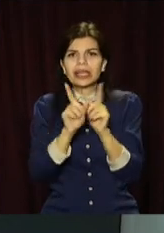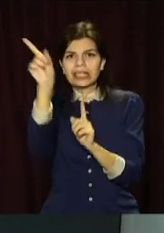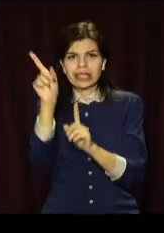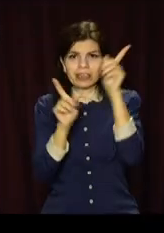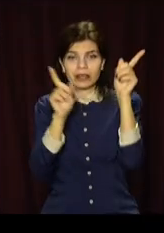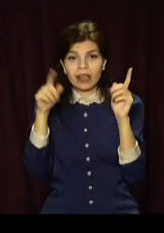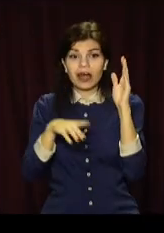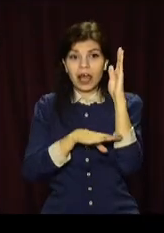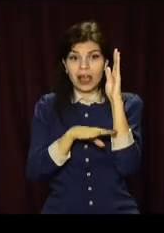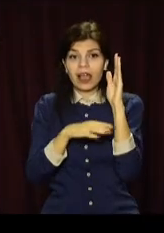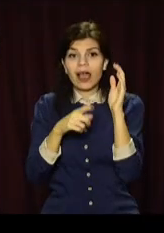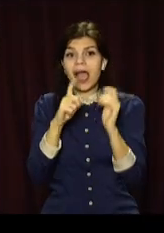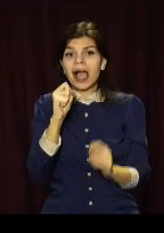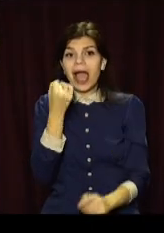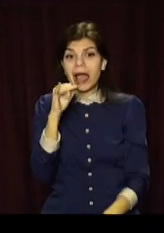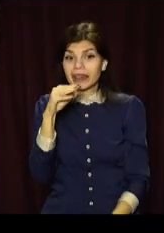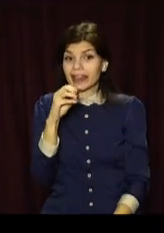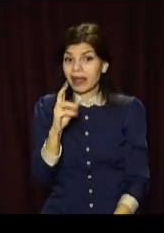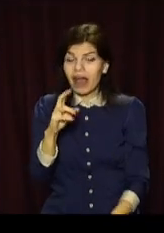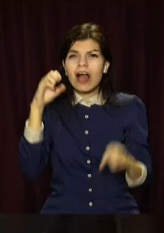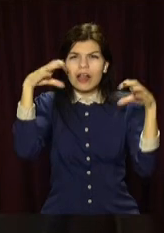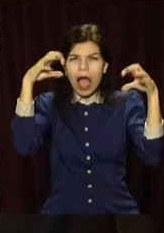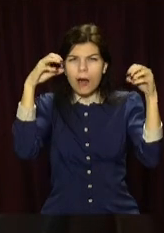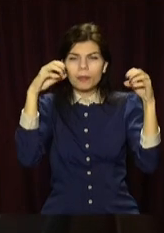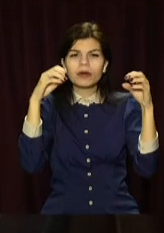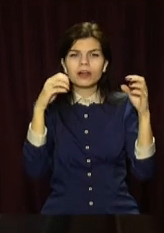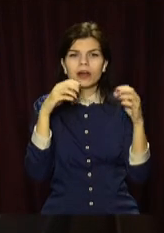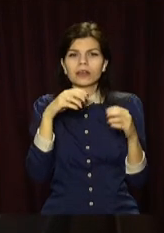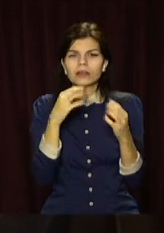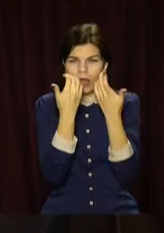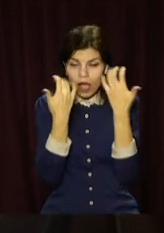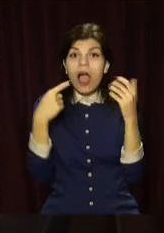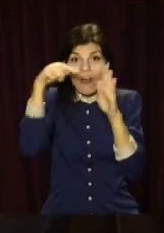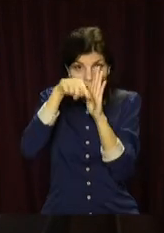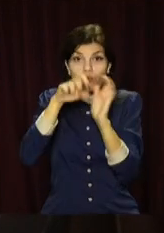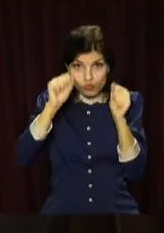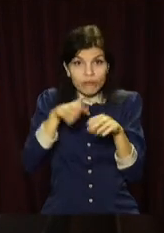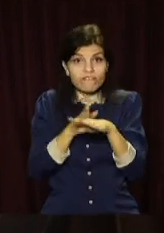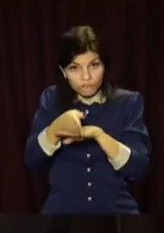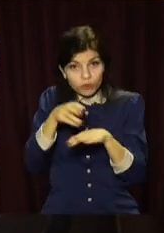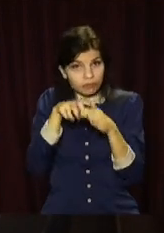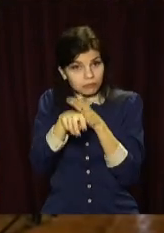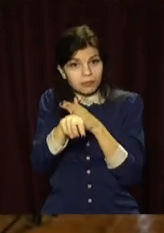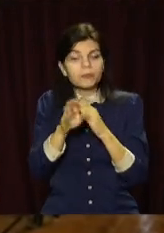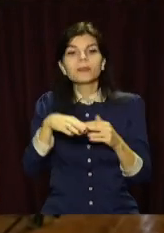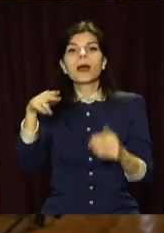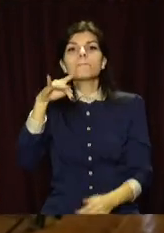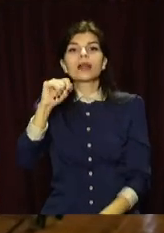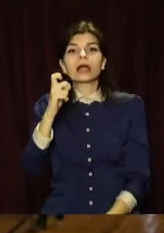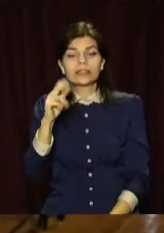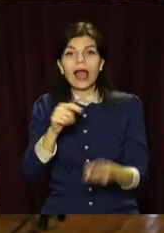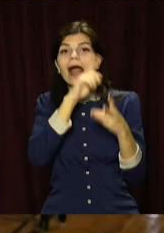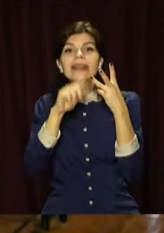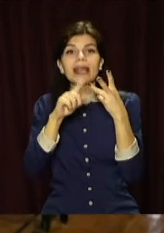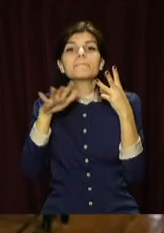Ялина у стилі хай-тек, злет лампа, всередину неї можна навіть зайти. Друге місце – у праської ялинки, третя